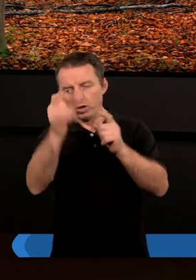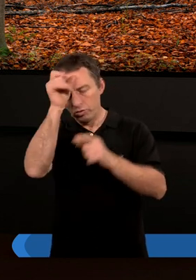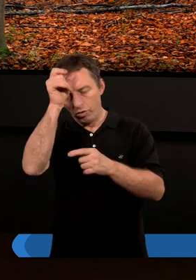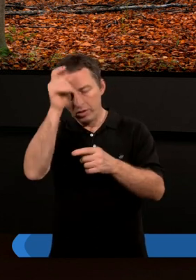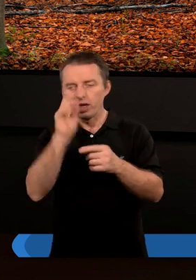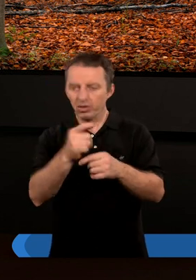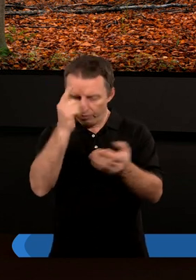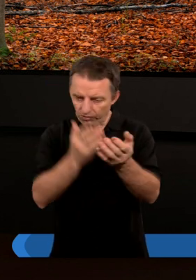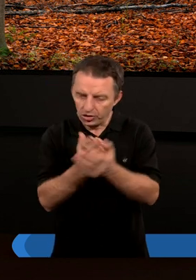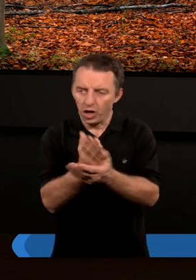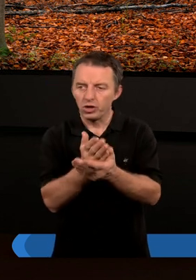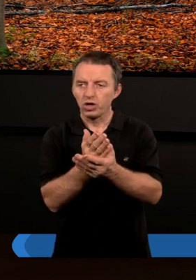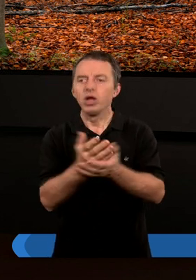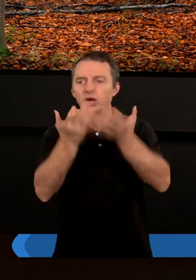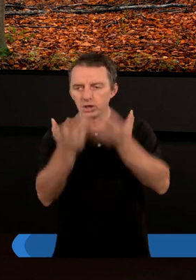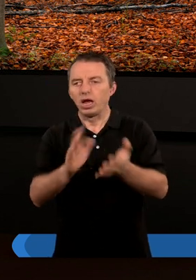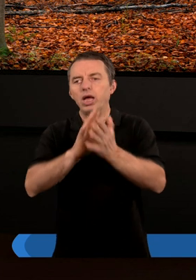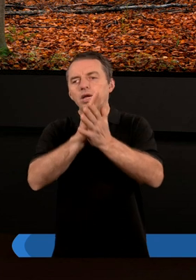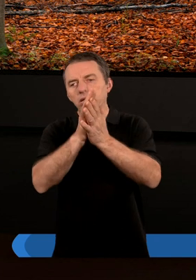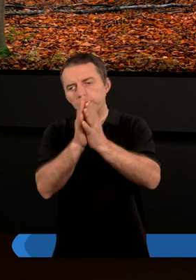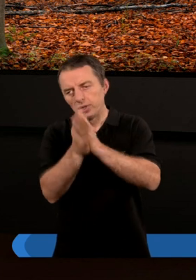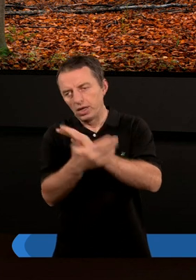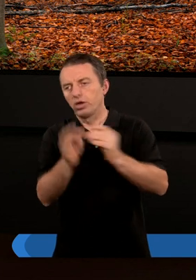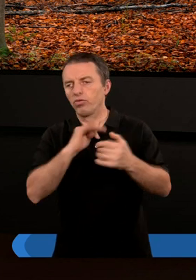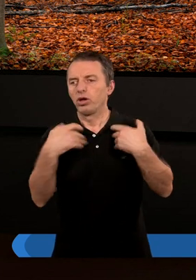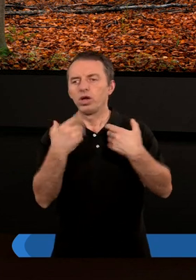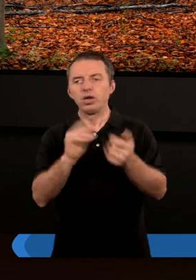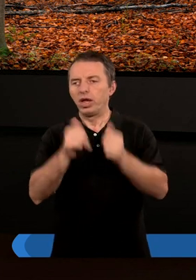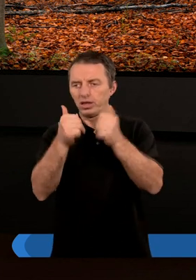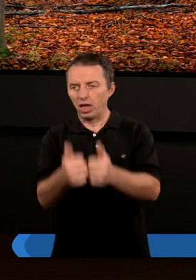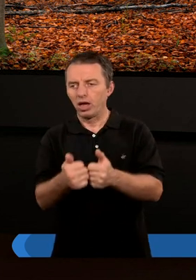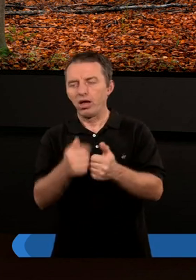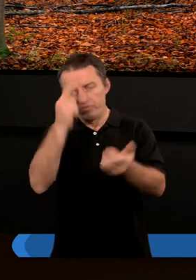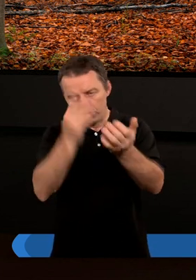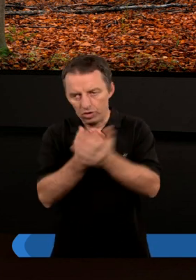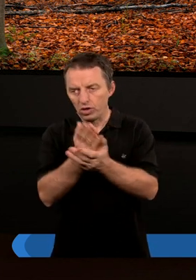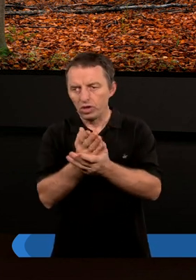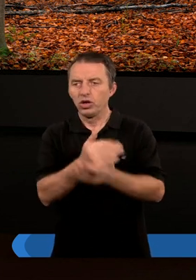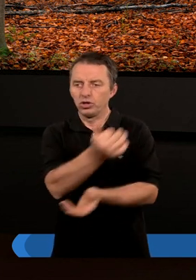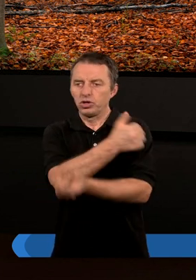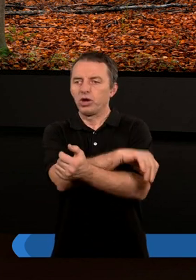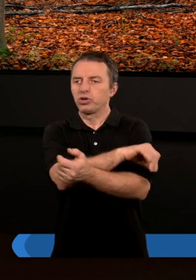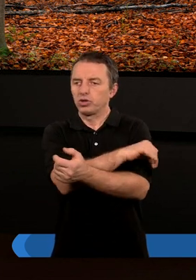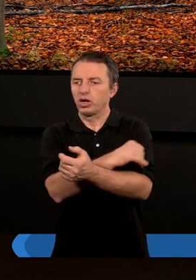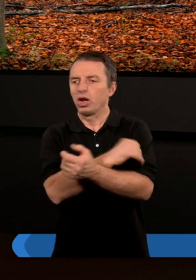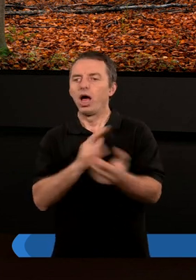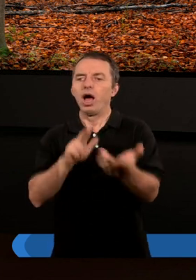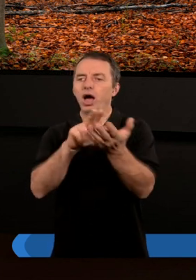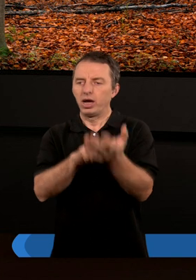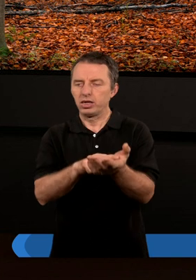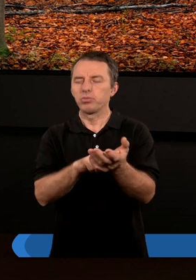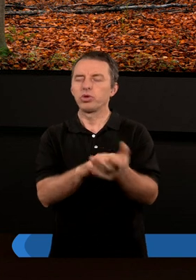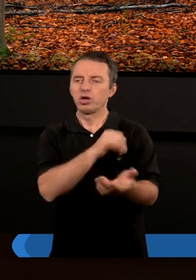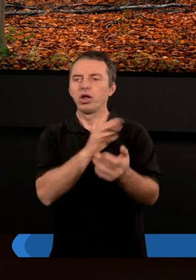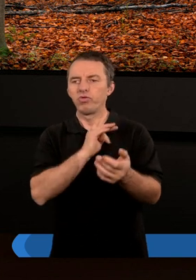człowiek, jak naprawdę wierzy, on chce coś zmienić w swoim życiu. To nie jest tak, że wierzący, chrześcijanin, zaakceptuje